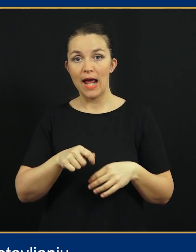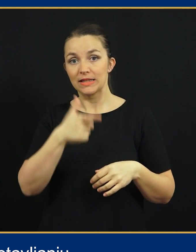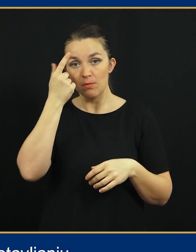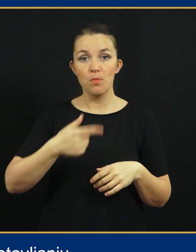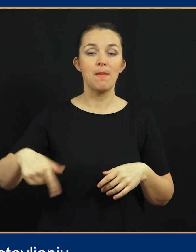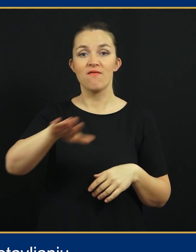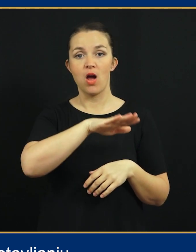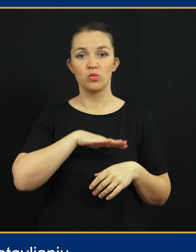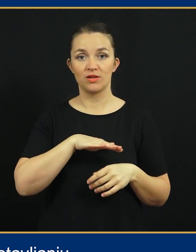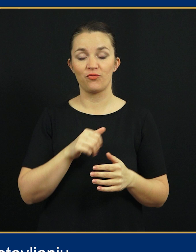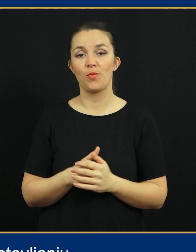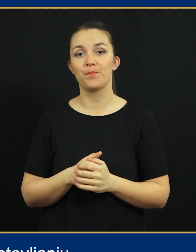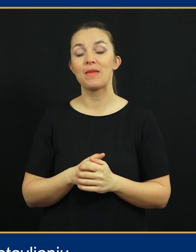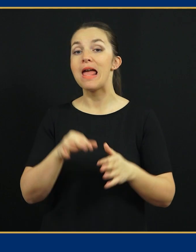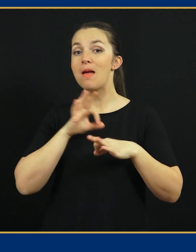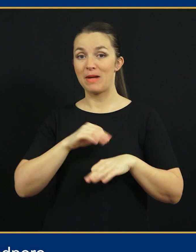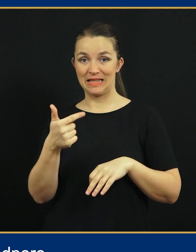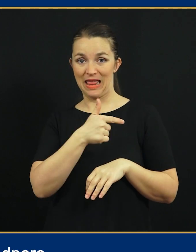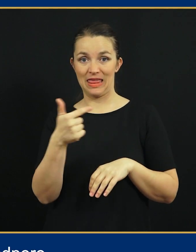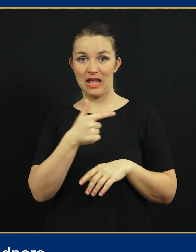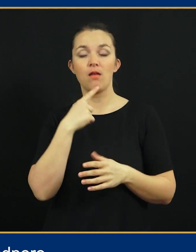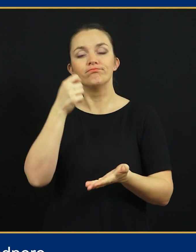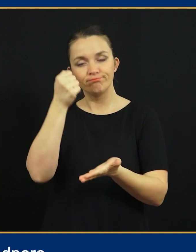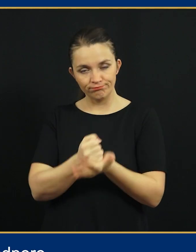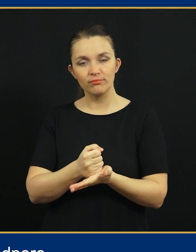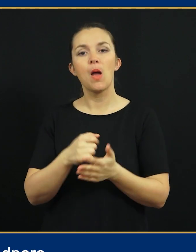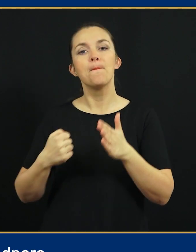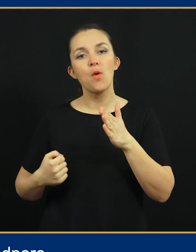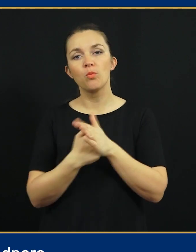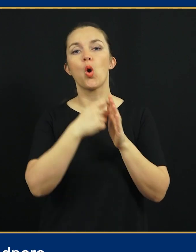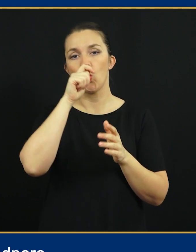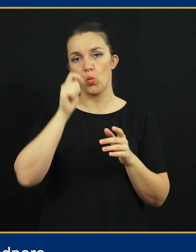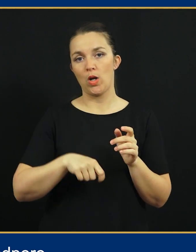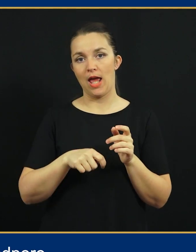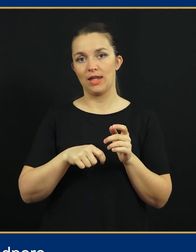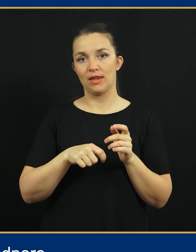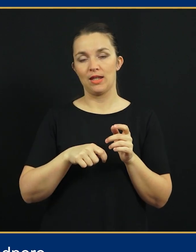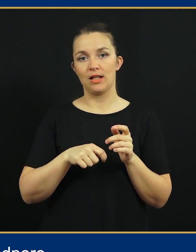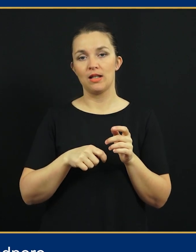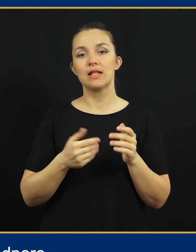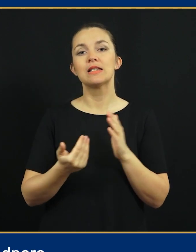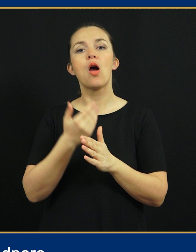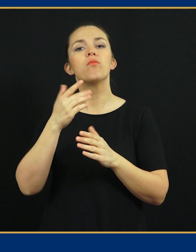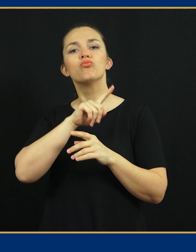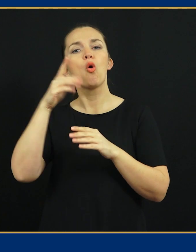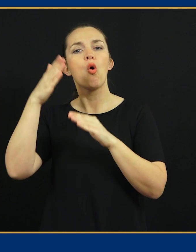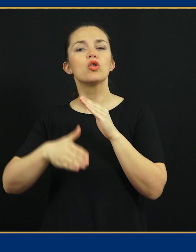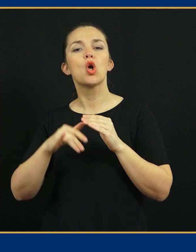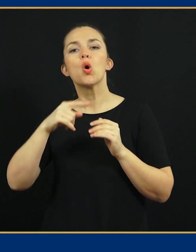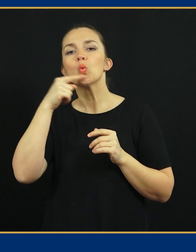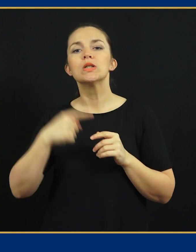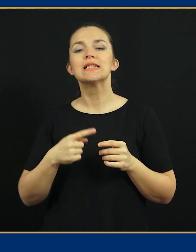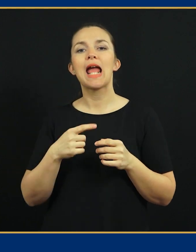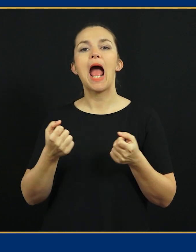ukrajinskemu prebivalstvu. Predsednika sta potrdila podporo Ukrajini v obziru za konec ruske